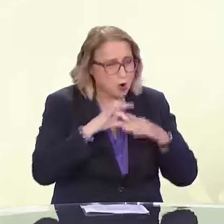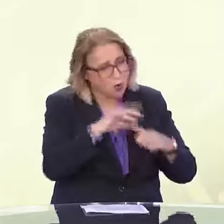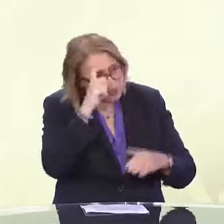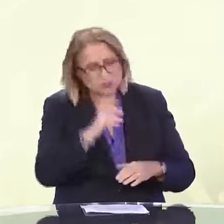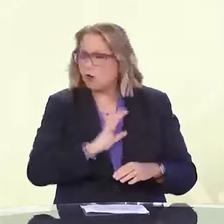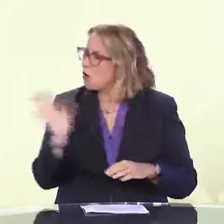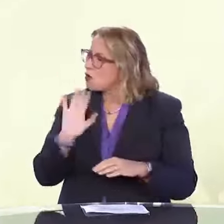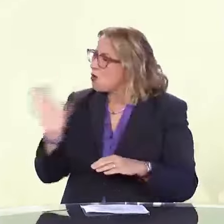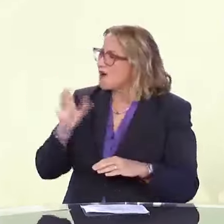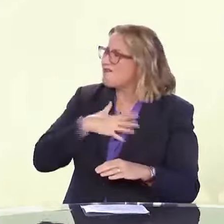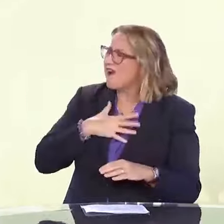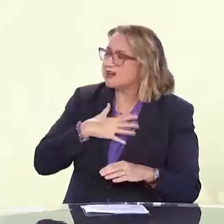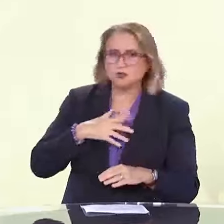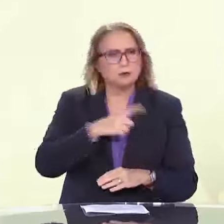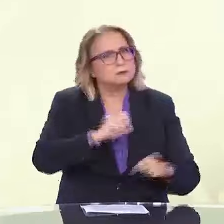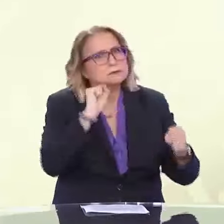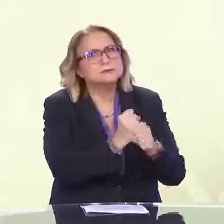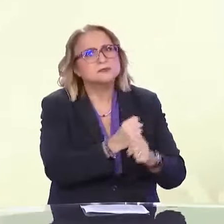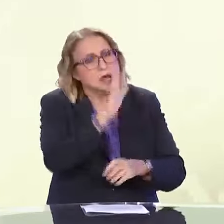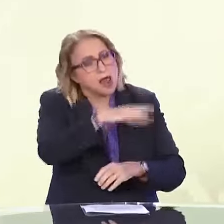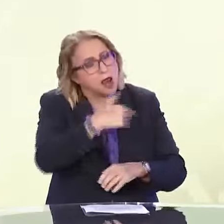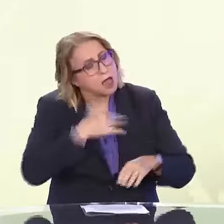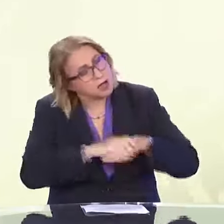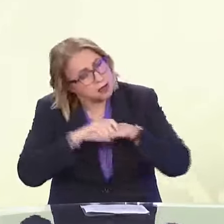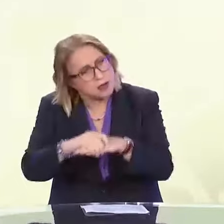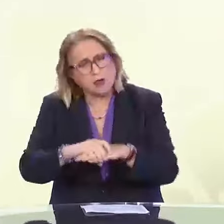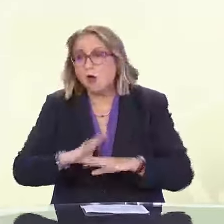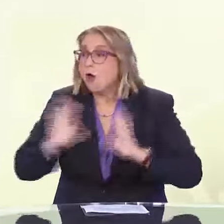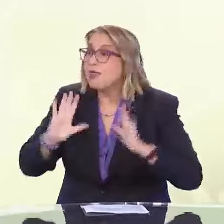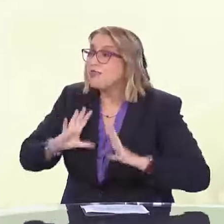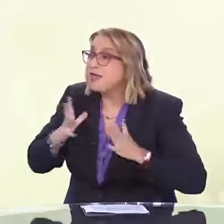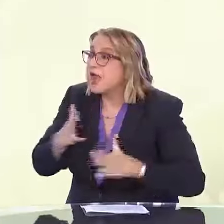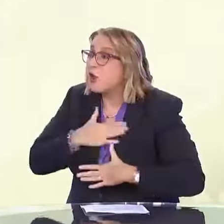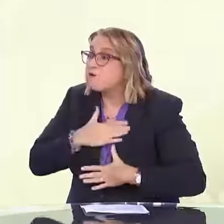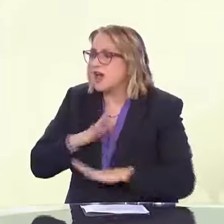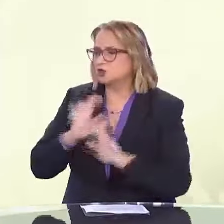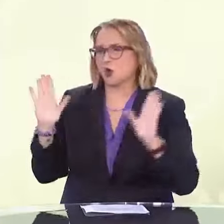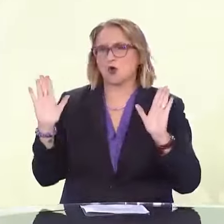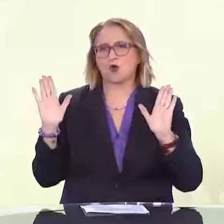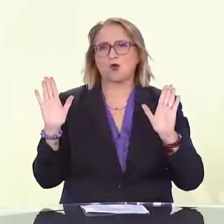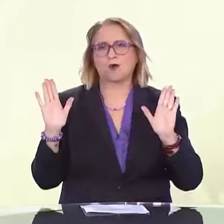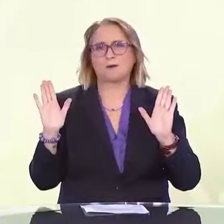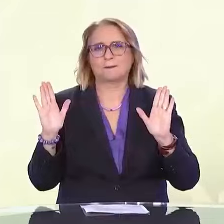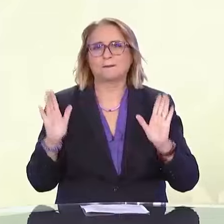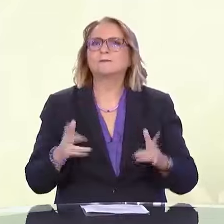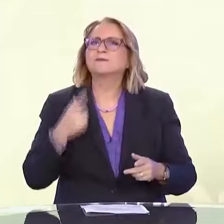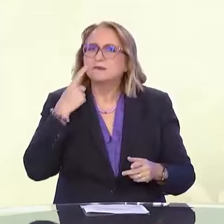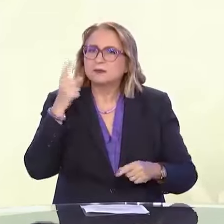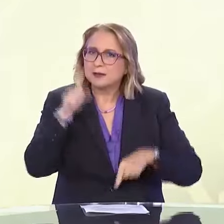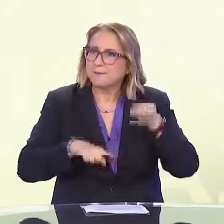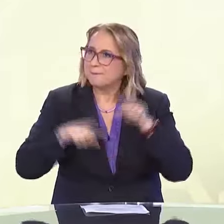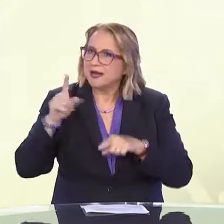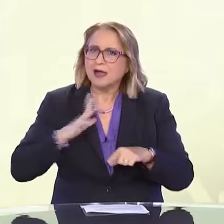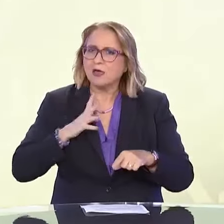Μα όχι, εδώ πέρα δεν θα μπορέσεις να περάσεις. Είμαι οκ, ευχαριστώ πολύ. Ο Γιάννης αρνείται και εμείς δεν το δεχόμαστε αυτό και